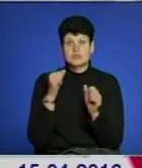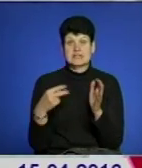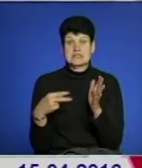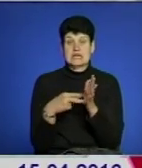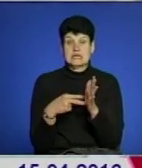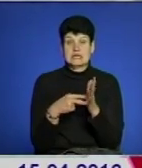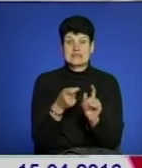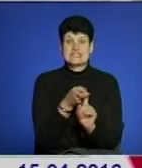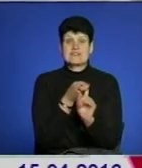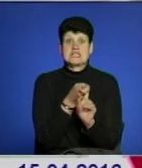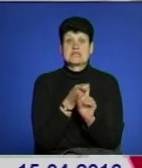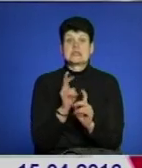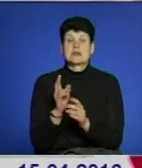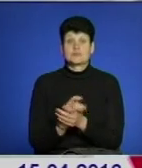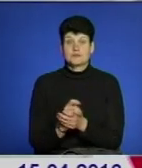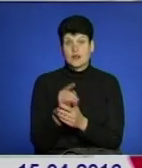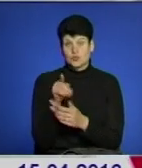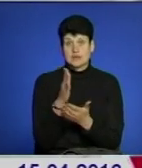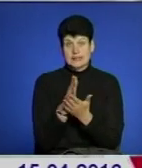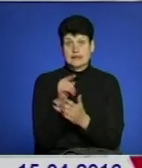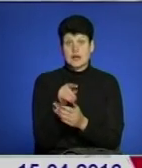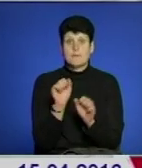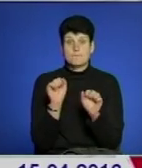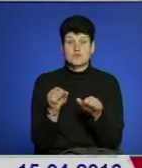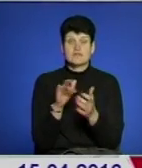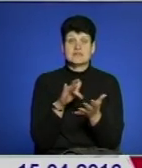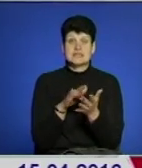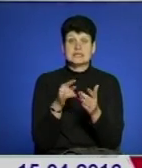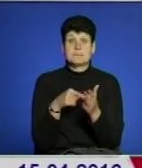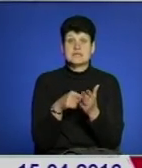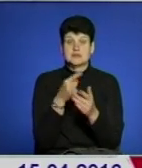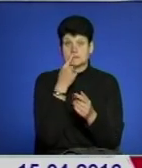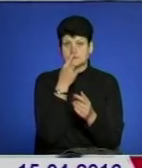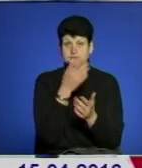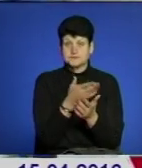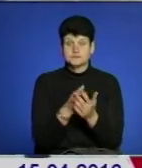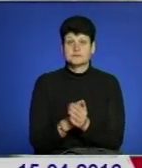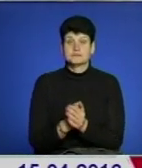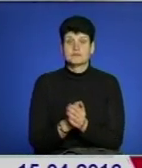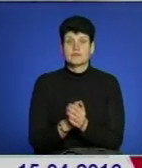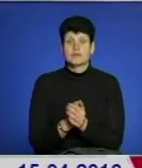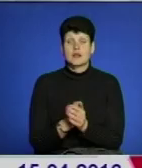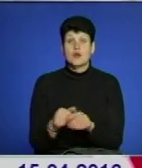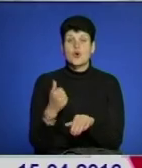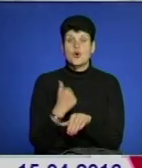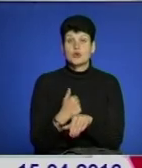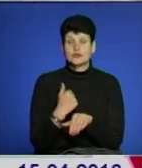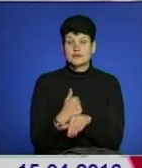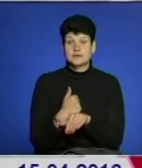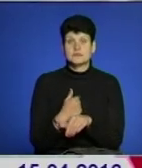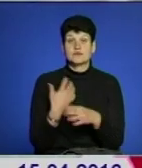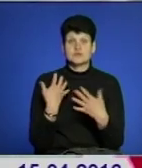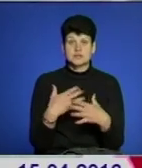наприклад, так зв'язатися з кимось. А тут є така можливість в центрі міста недалеко. Але головне, ми тут вже якраз з троєю стояли,